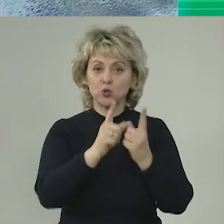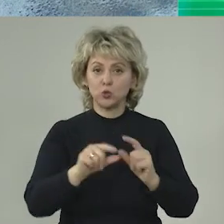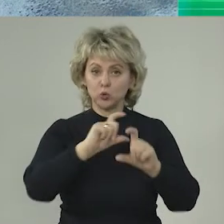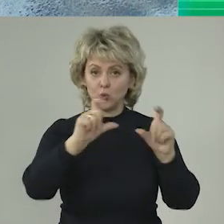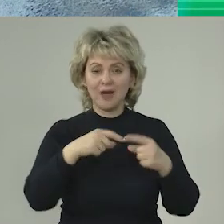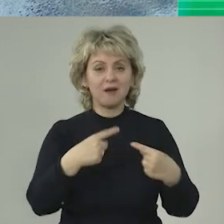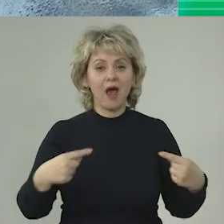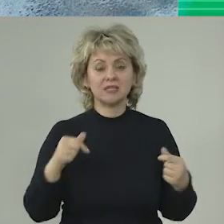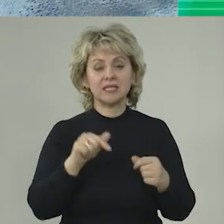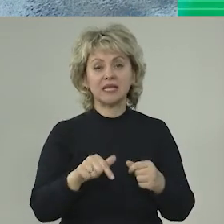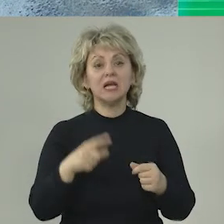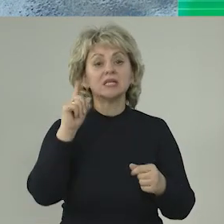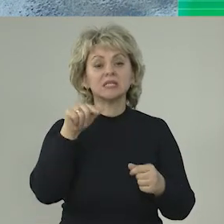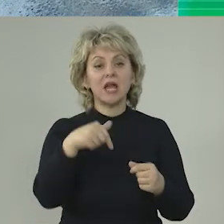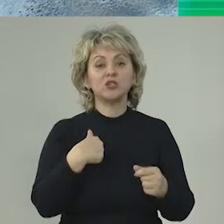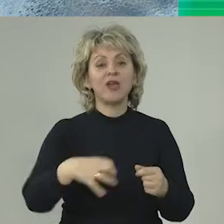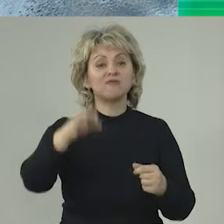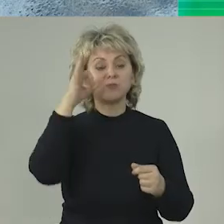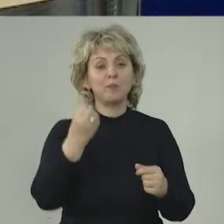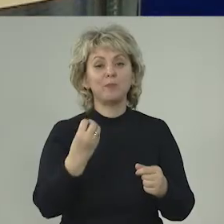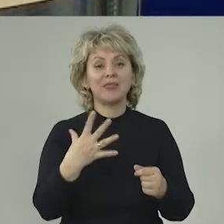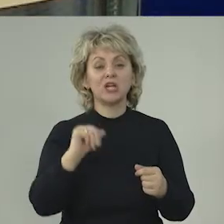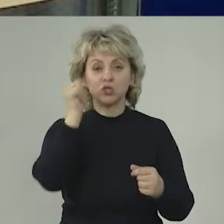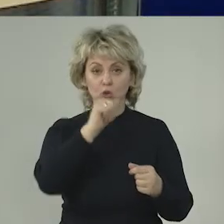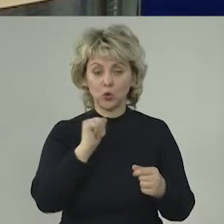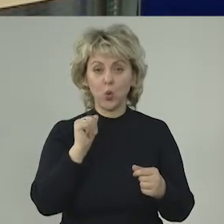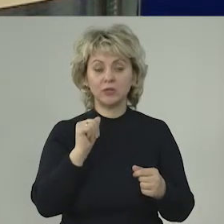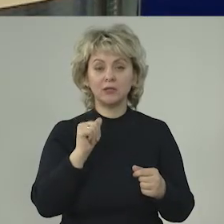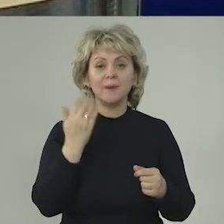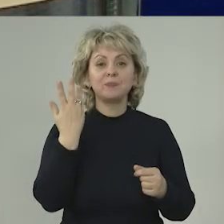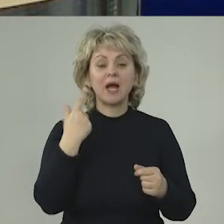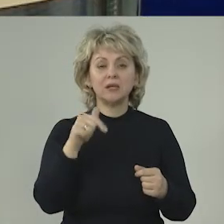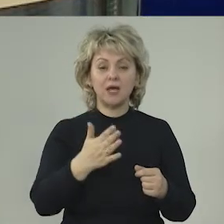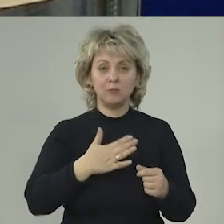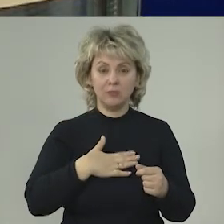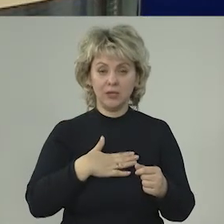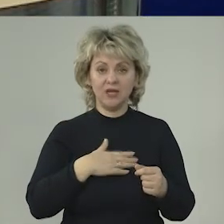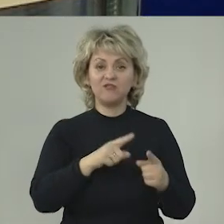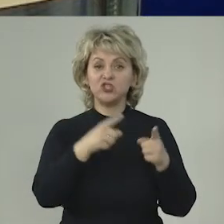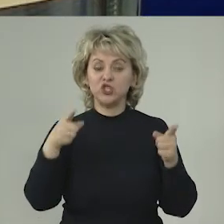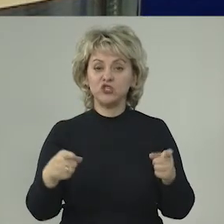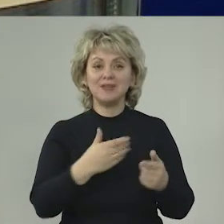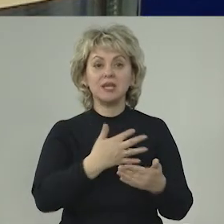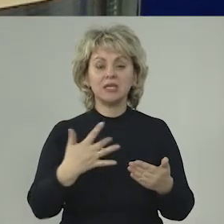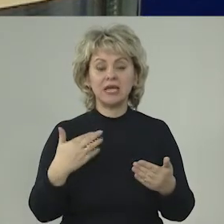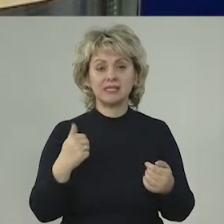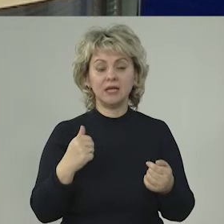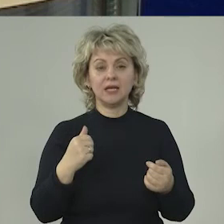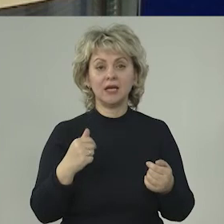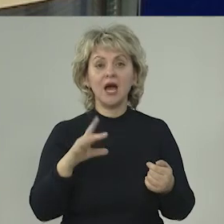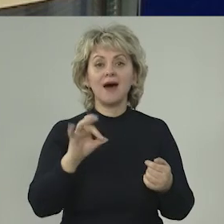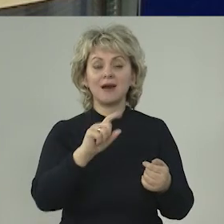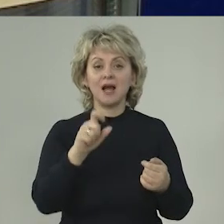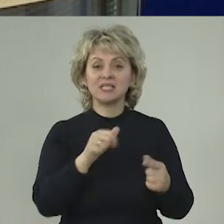структур самых разных. Вы знаете, я вспоминаю 2015 год, когда мы в течение нескольких